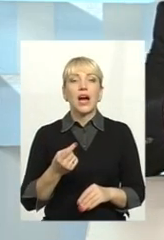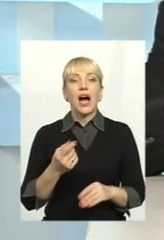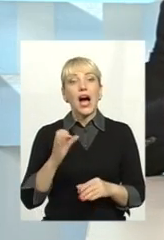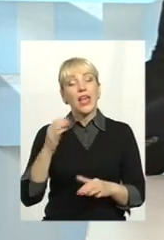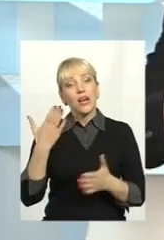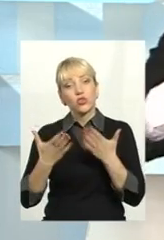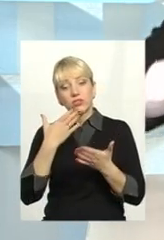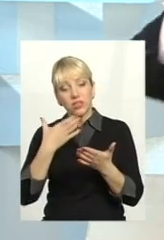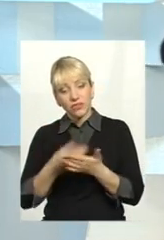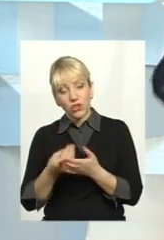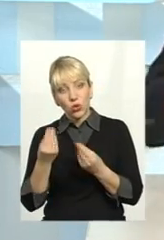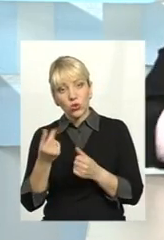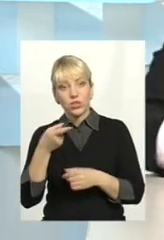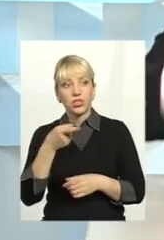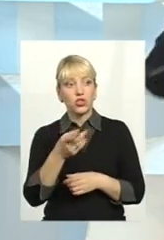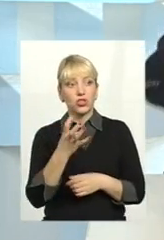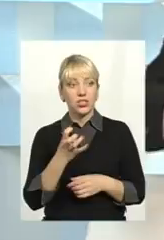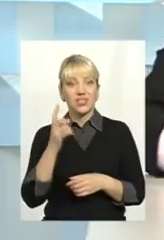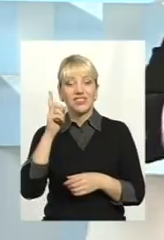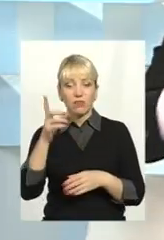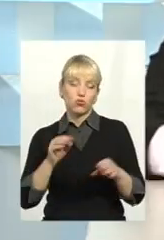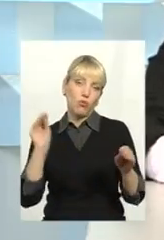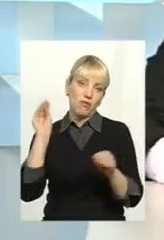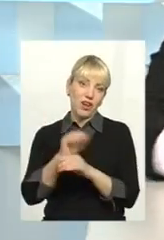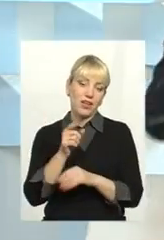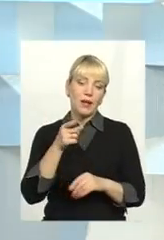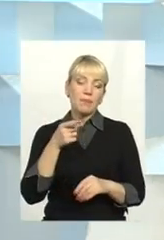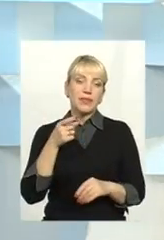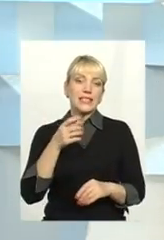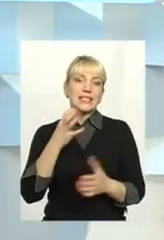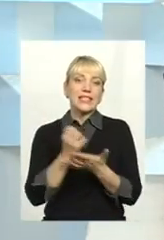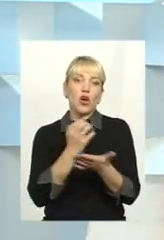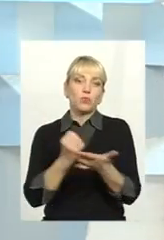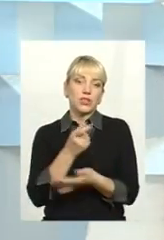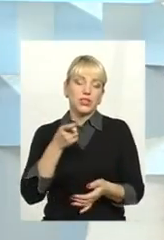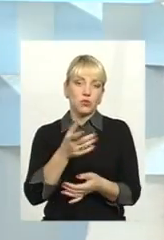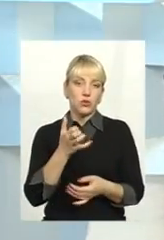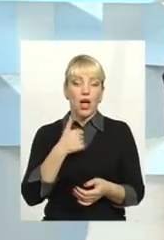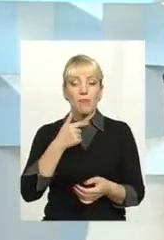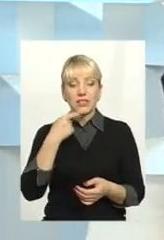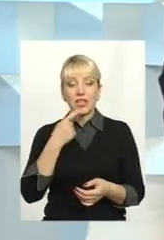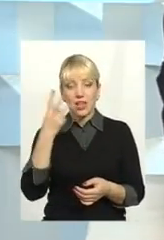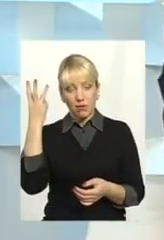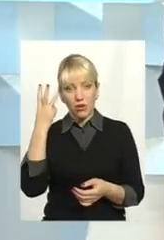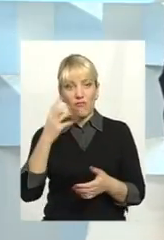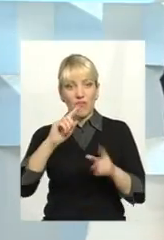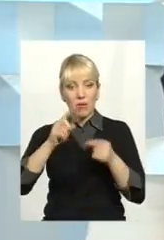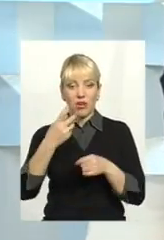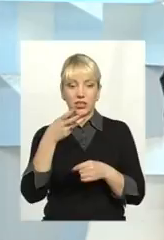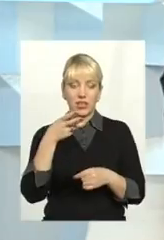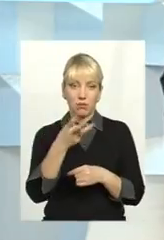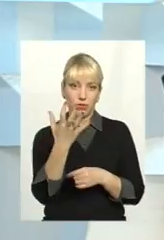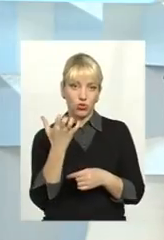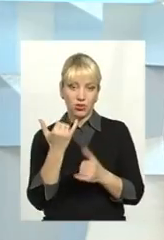1400. Бо вони і там півтори тисячі додатково заробляли. А мені сказали сьогодні, що на Хмельниччині вимагають 3,5% за